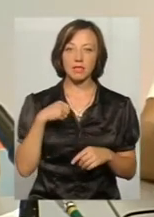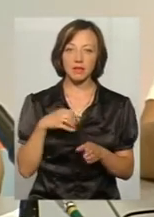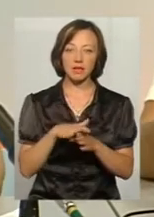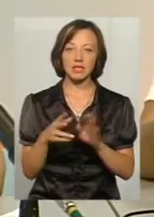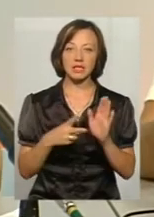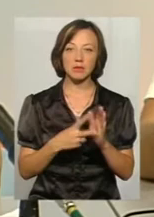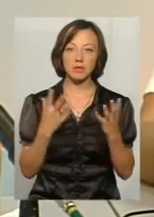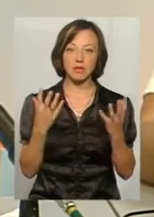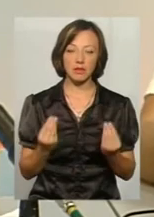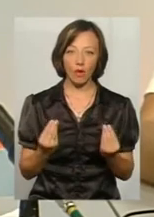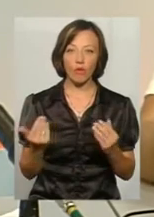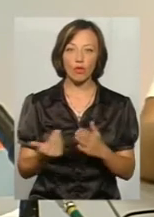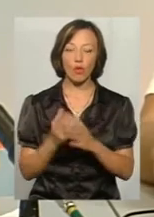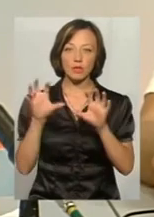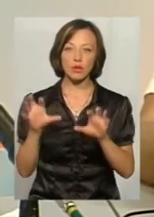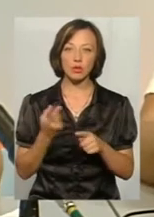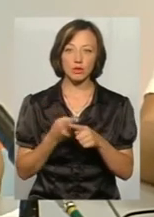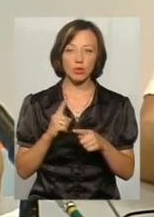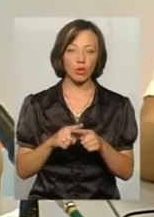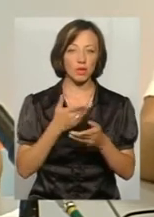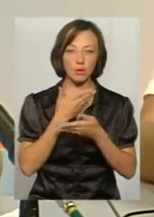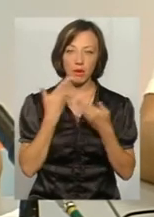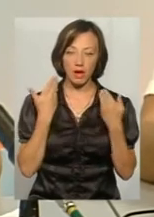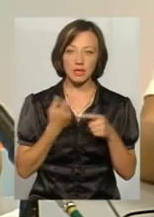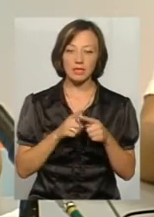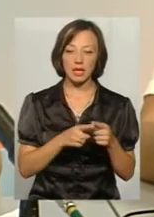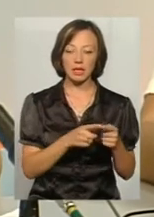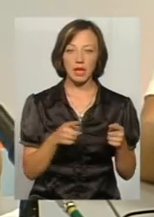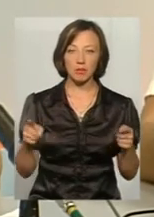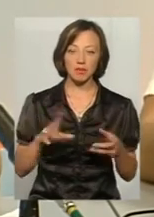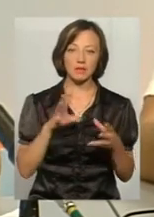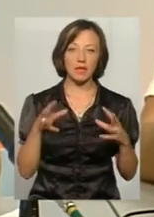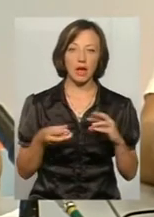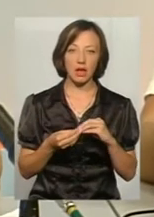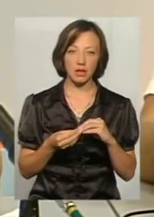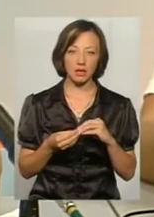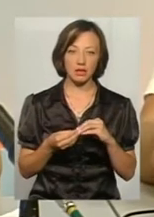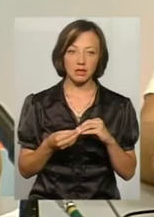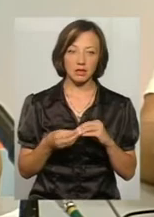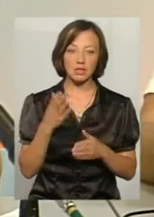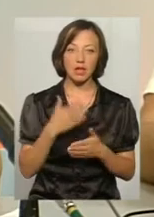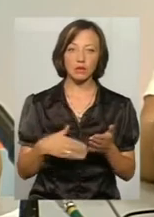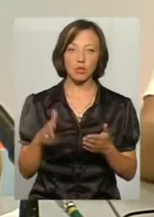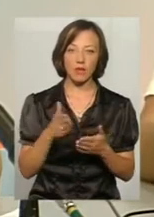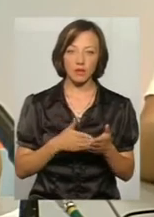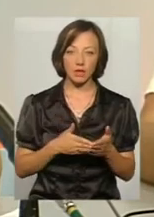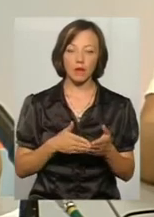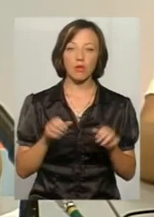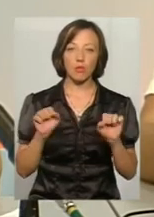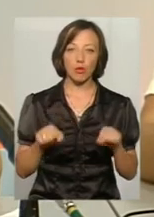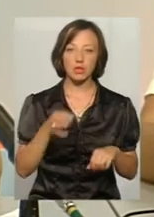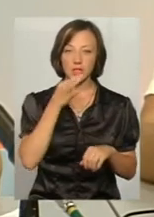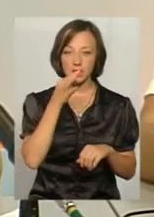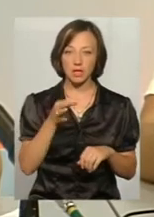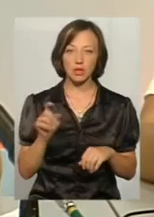В новому законі цього немає, і цей термін взагалі скасований. Тобто, можна сказати,